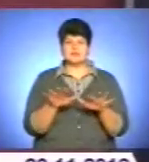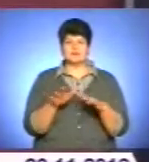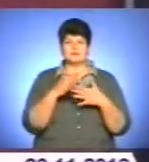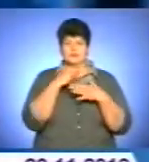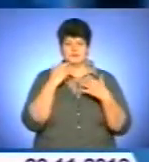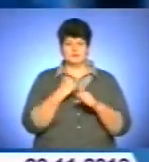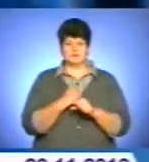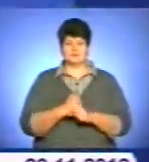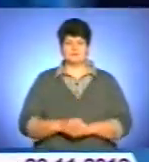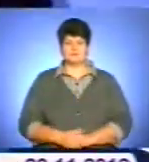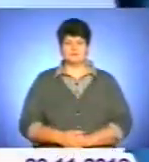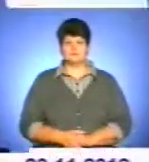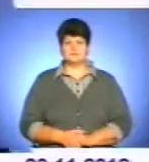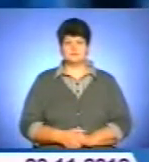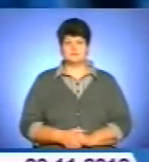зроблені.